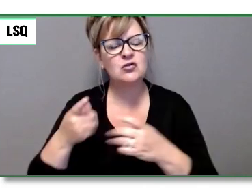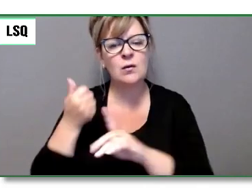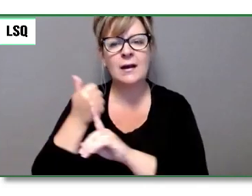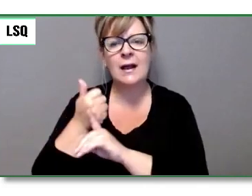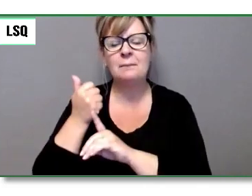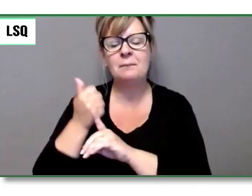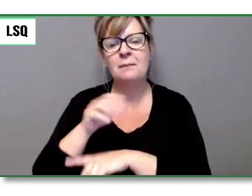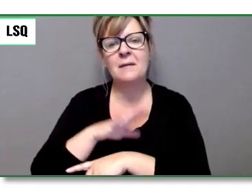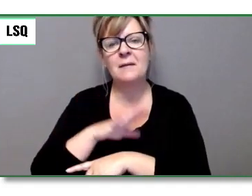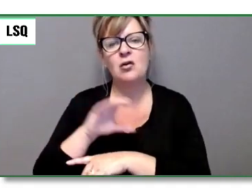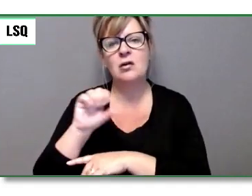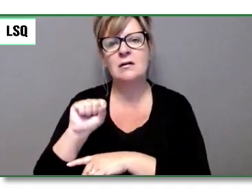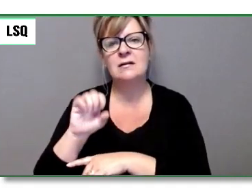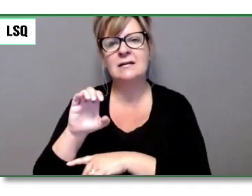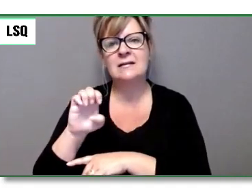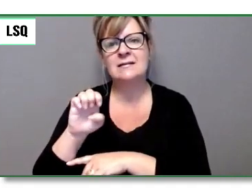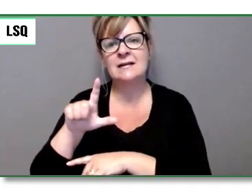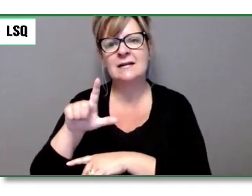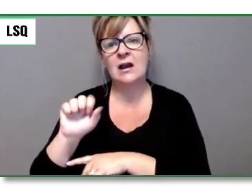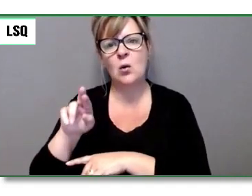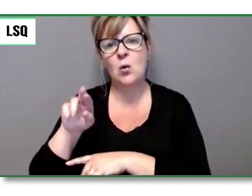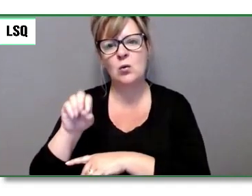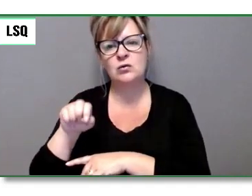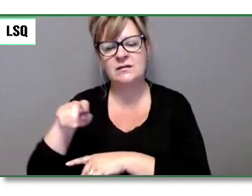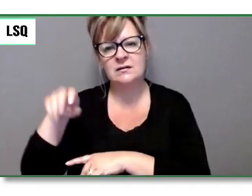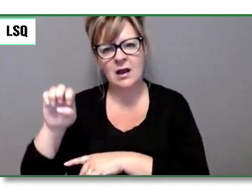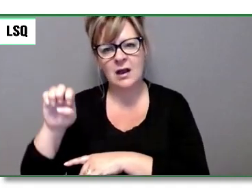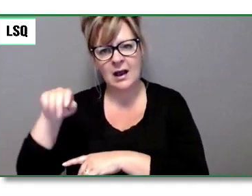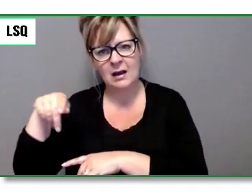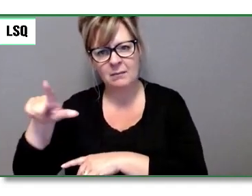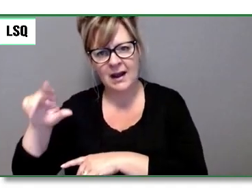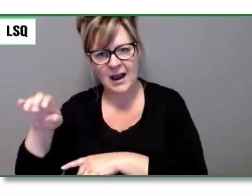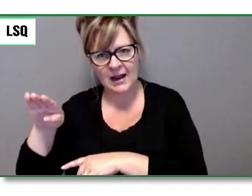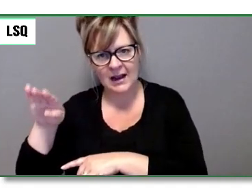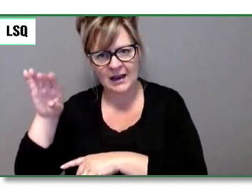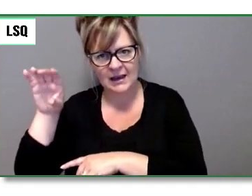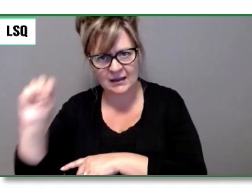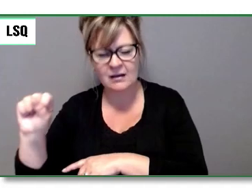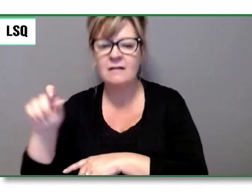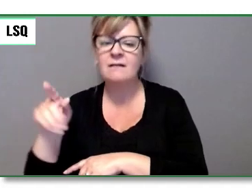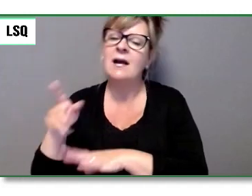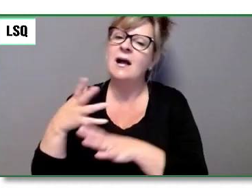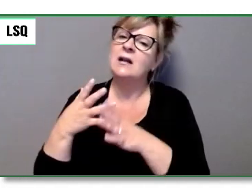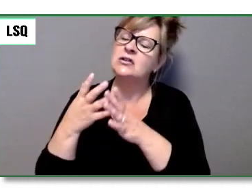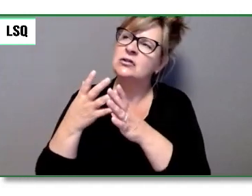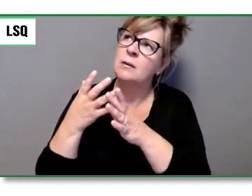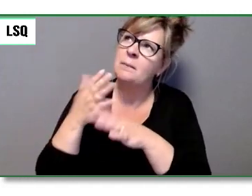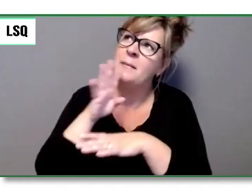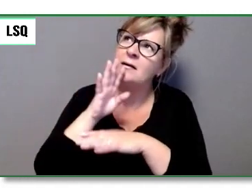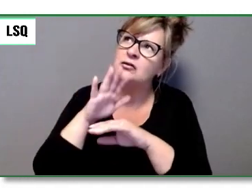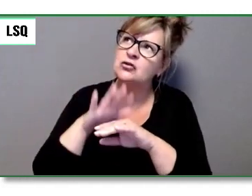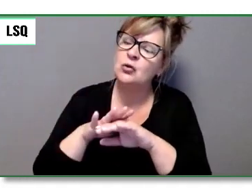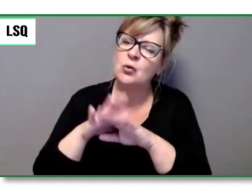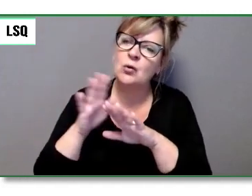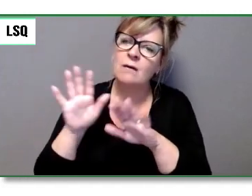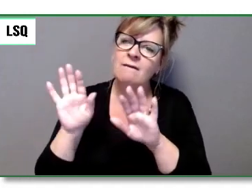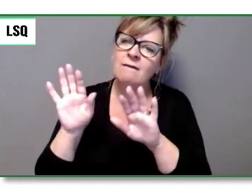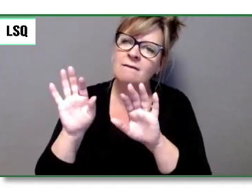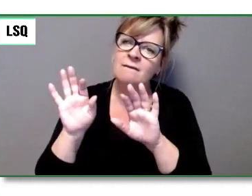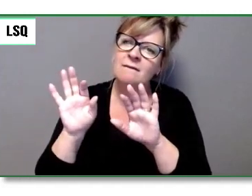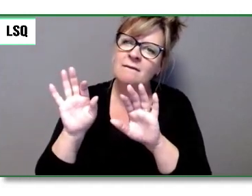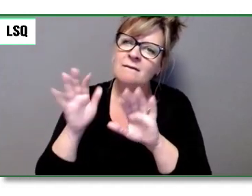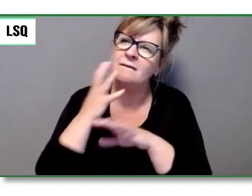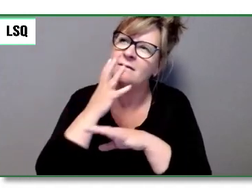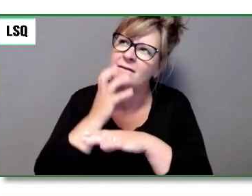et elle était entièrement forestière et a développé la